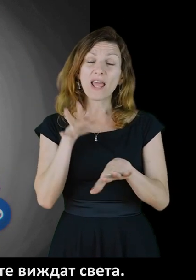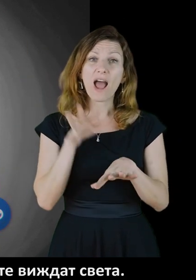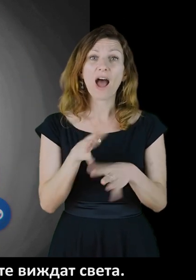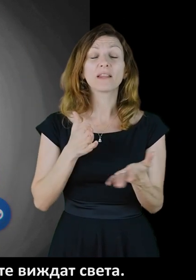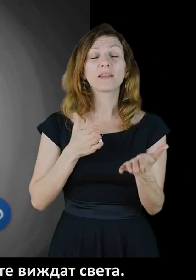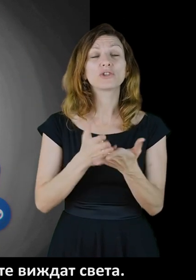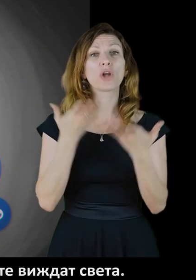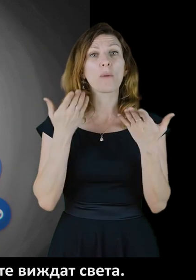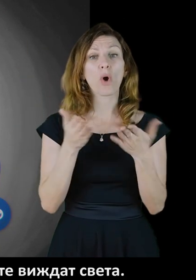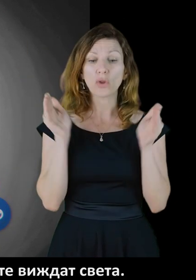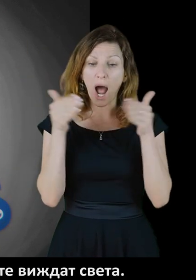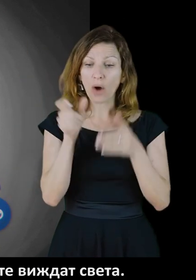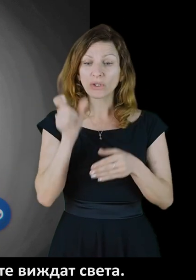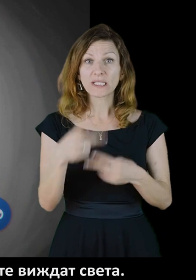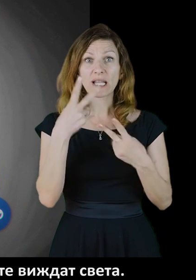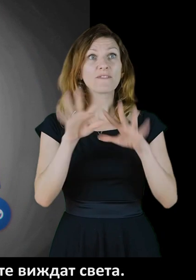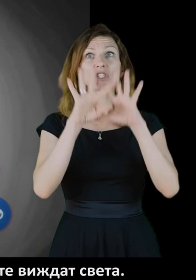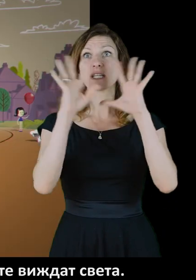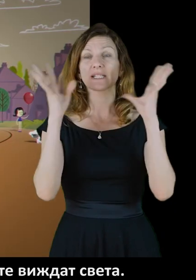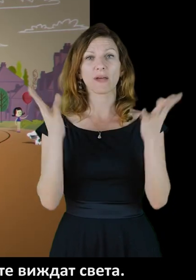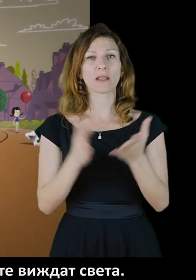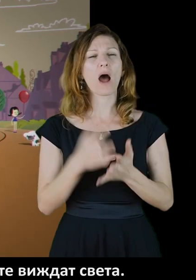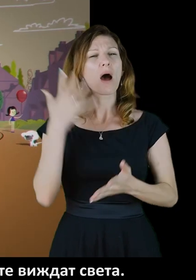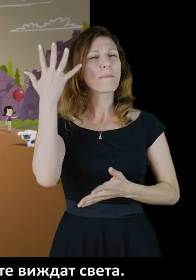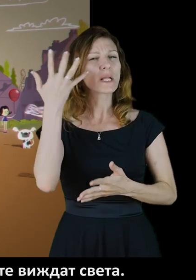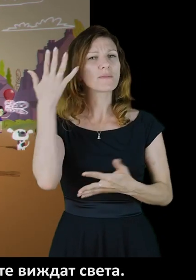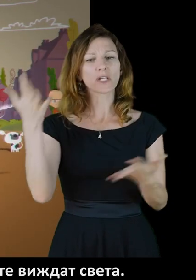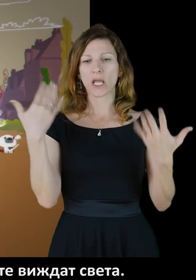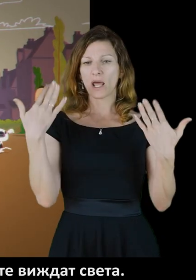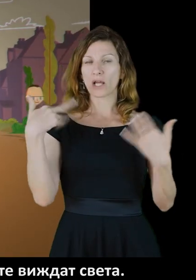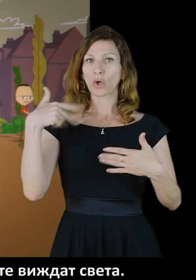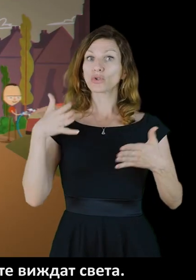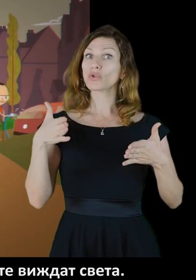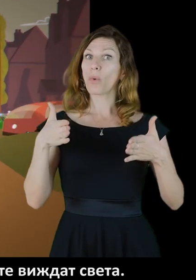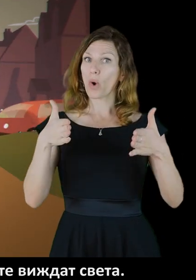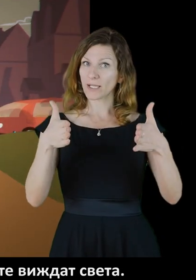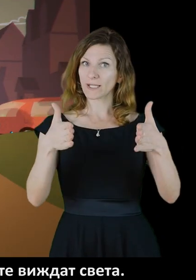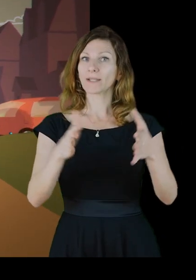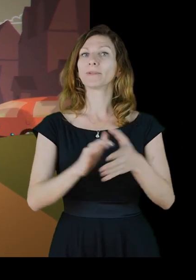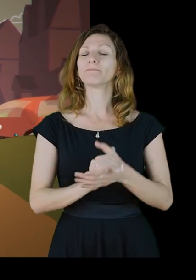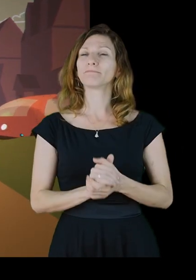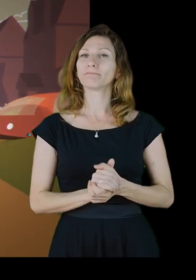това влияе на начинът по който аутистите виждат света. Представи си, че се разхождаш по улицата.